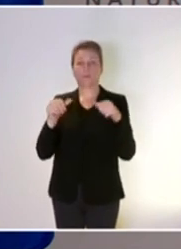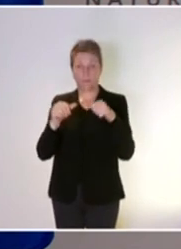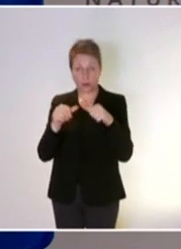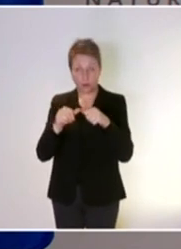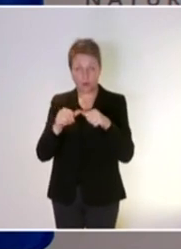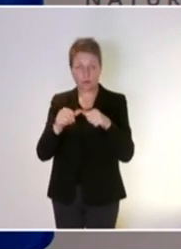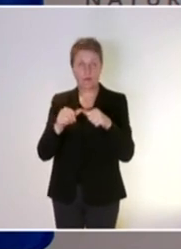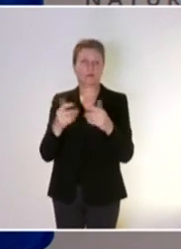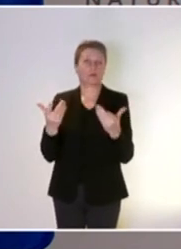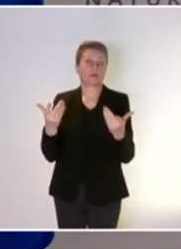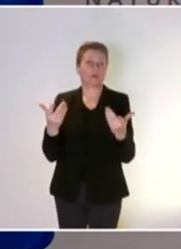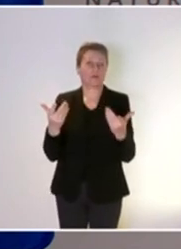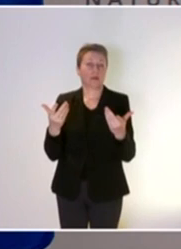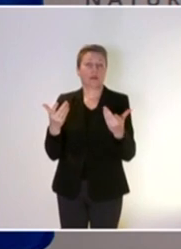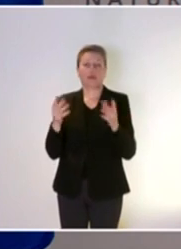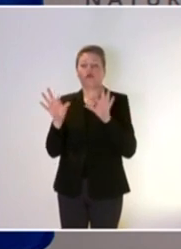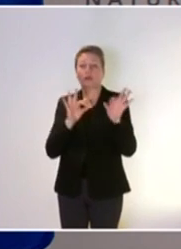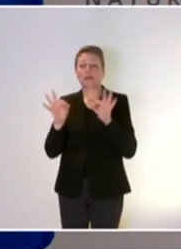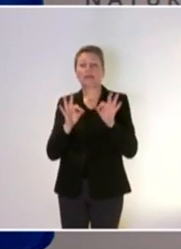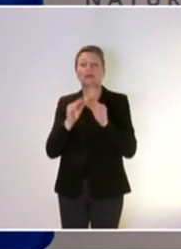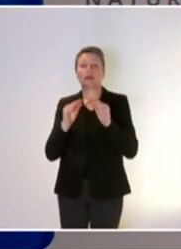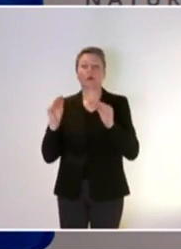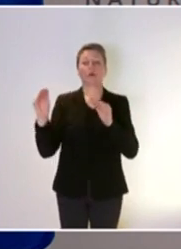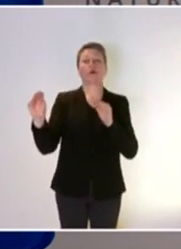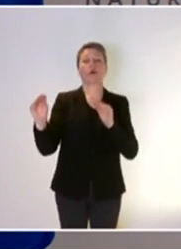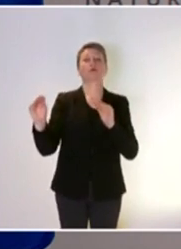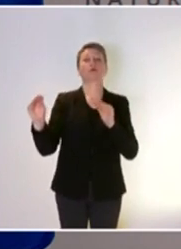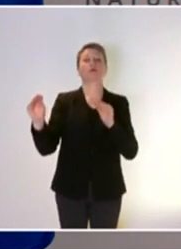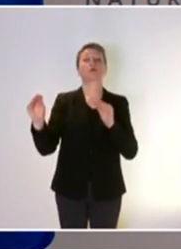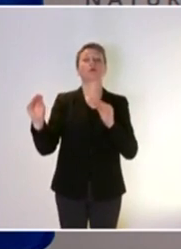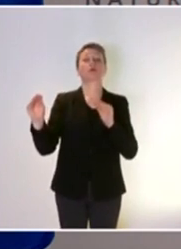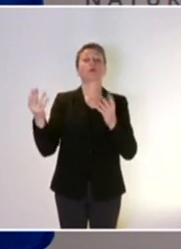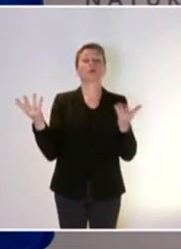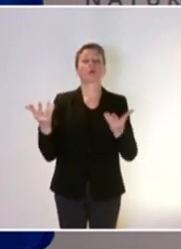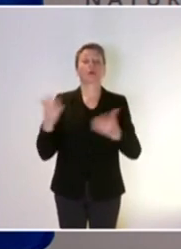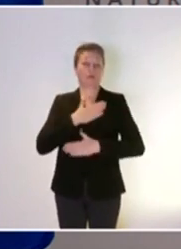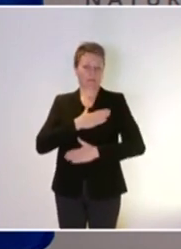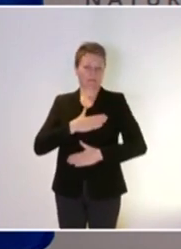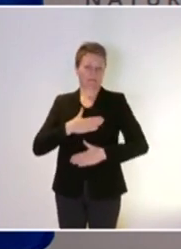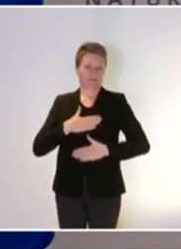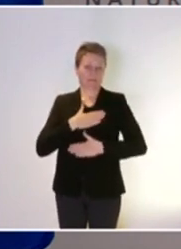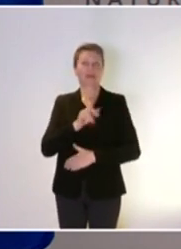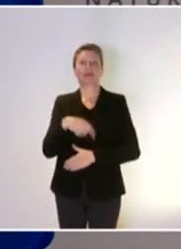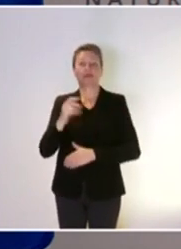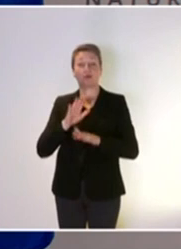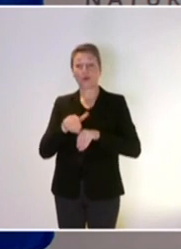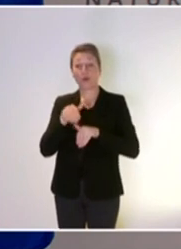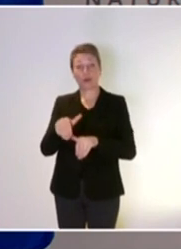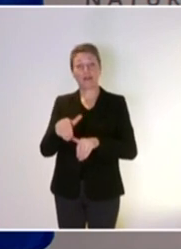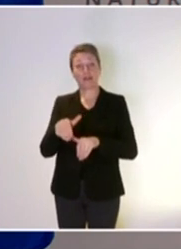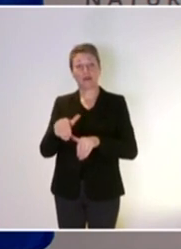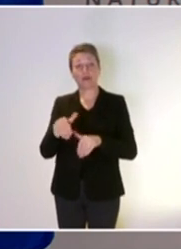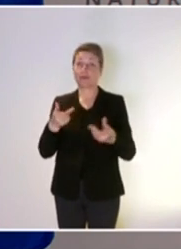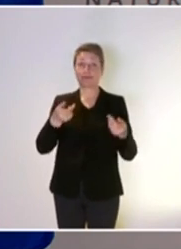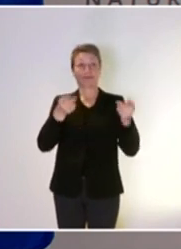ce que l'on reporte à dans quelques mois sachant que évidemment je serais ravie de continuer à incarner cette